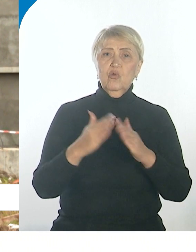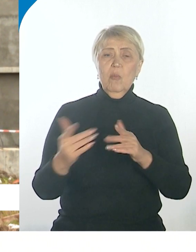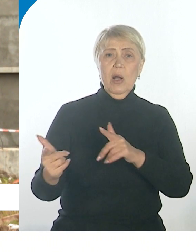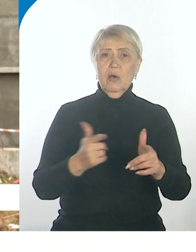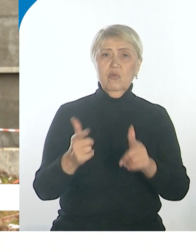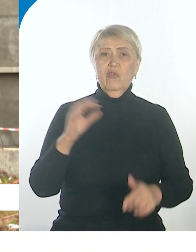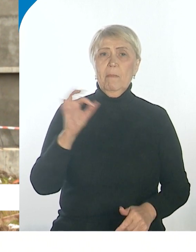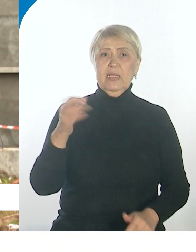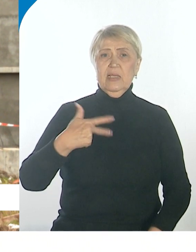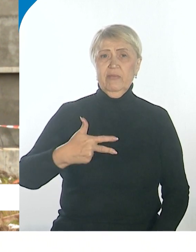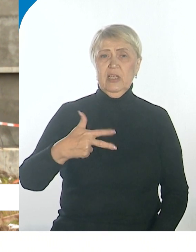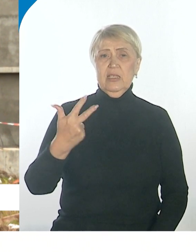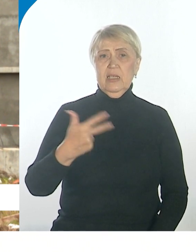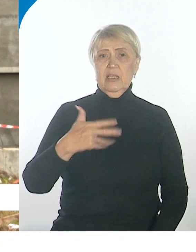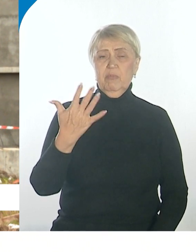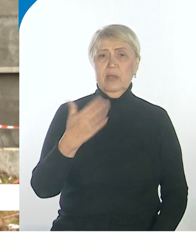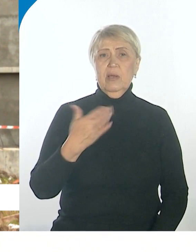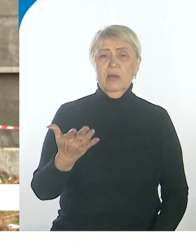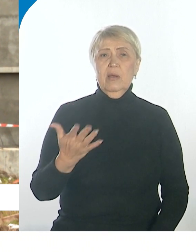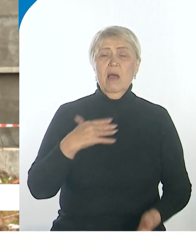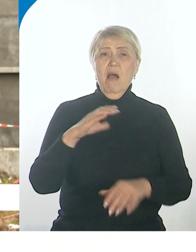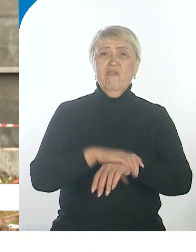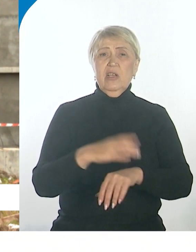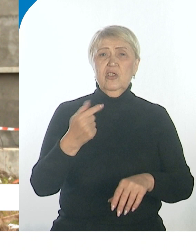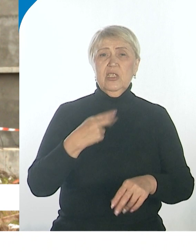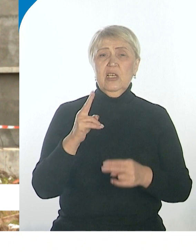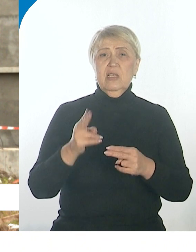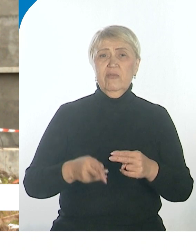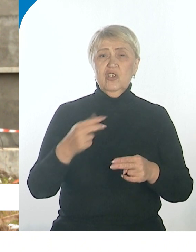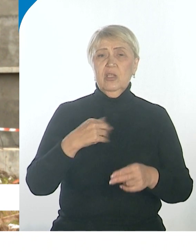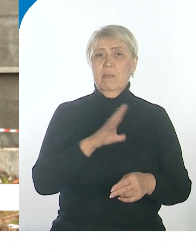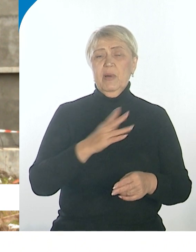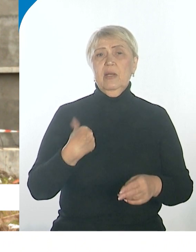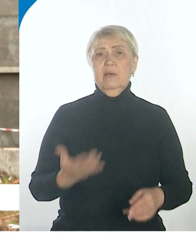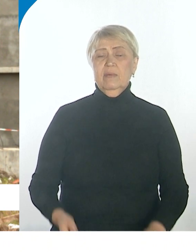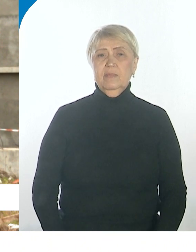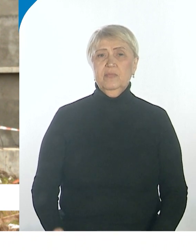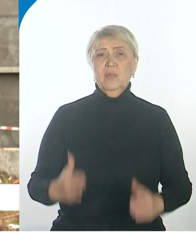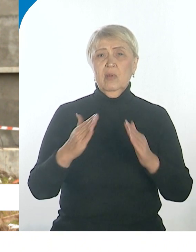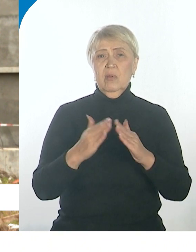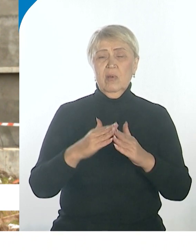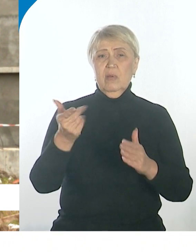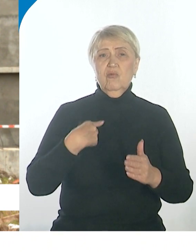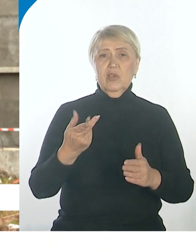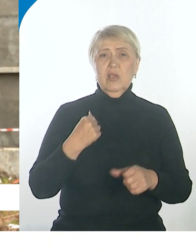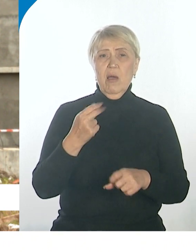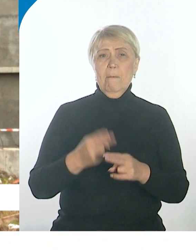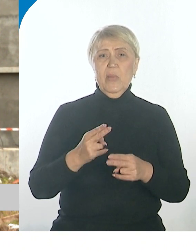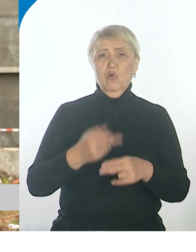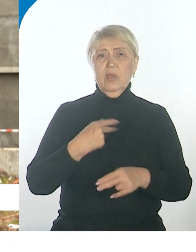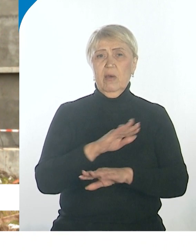-35. Фактически завершены были по одному дому работы, по бетонной работы.